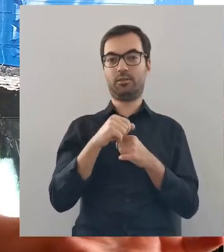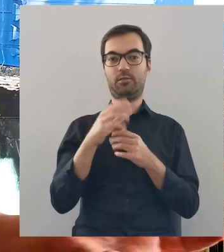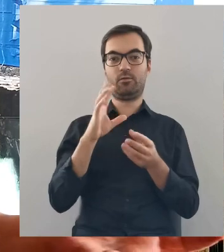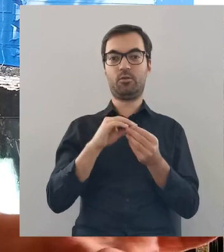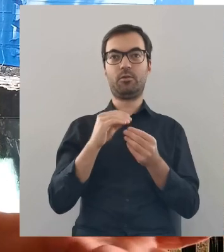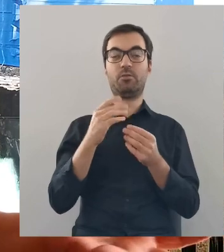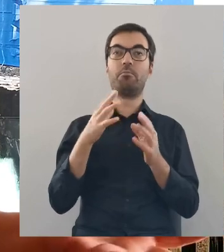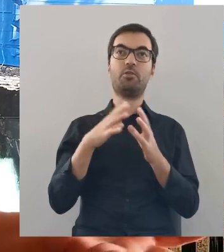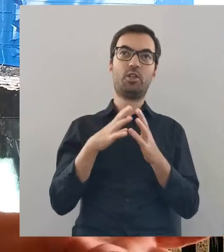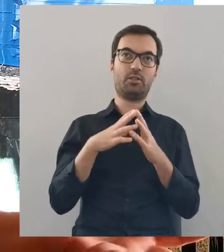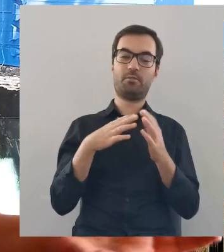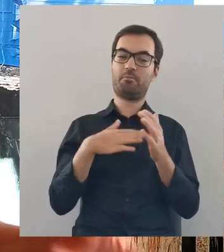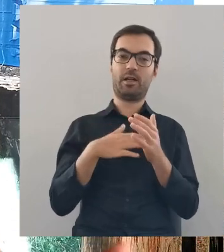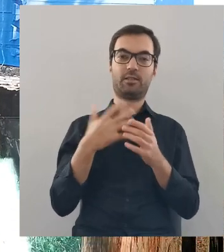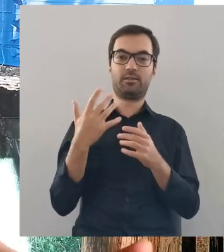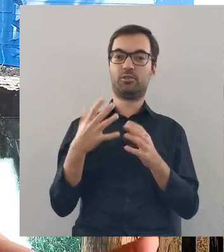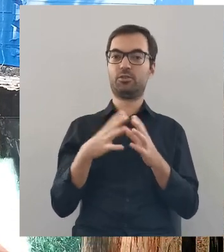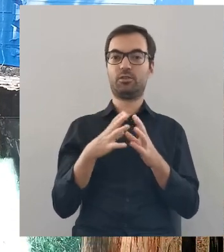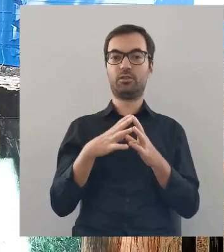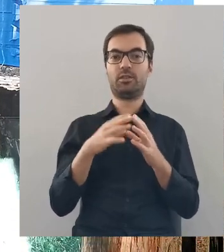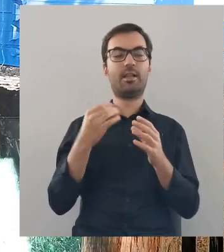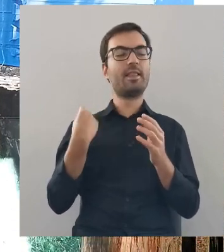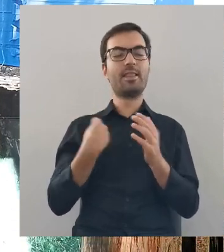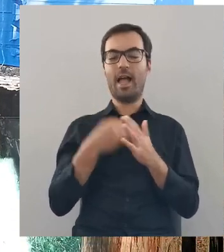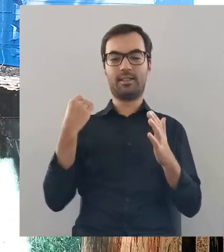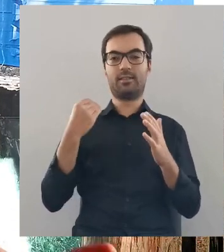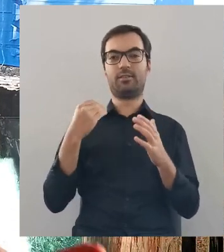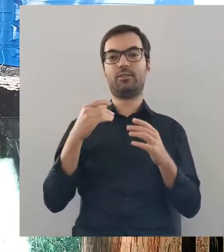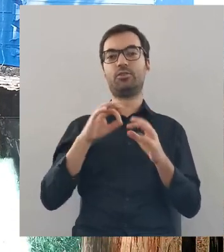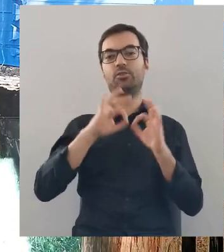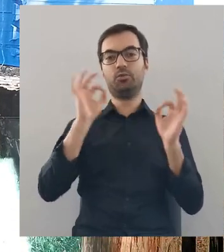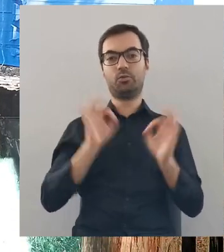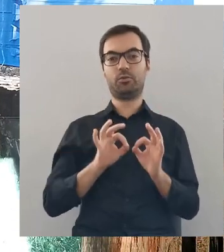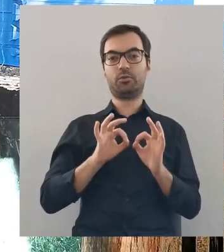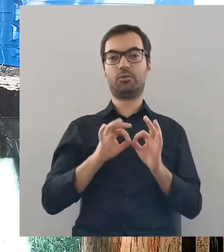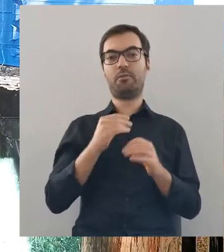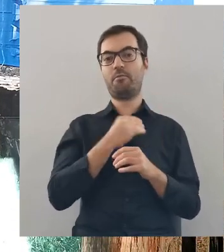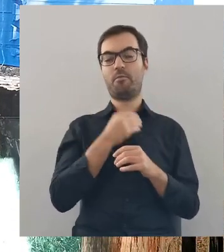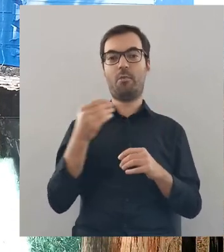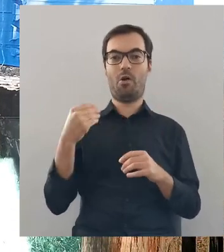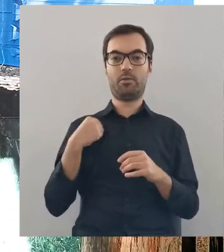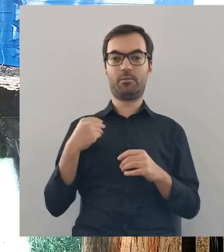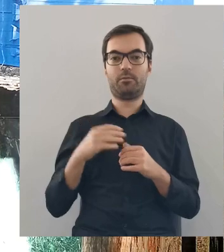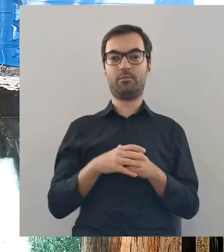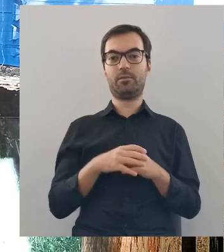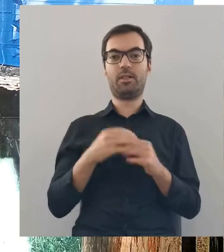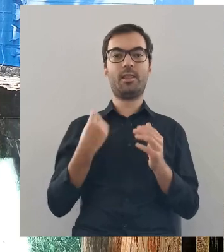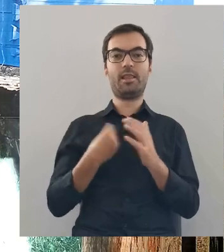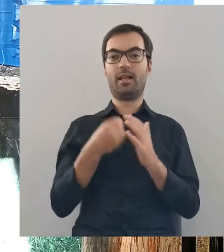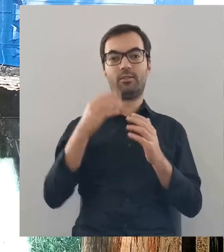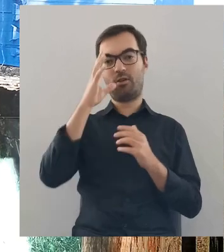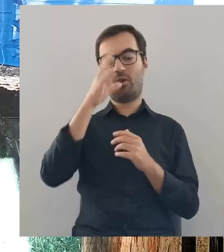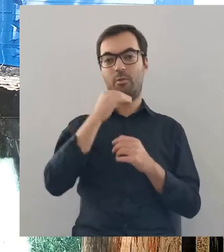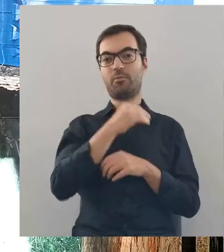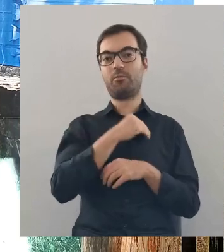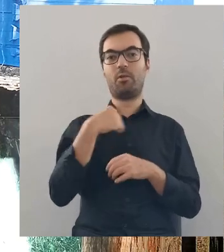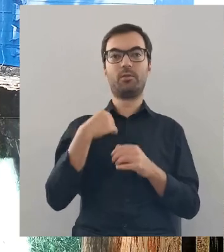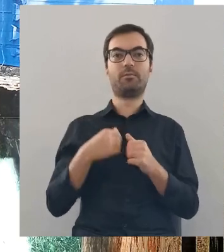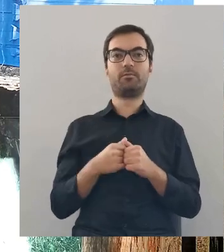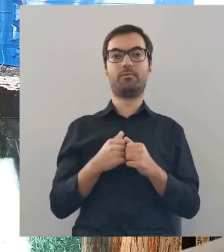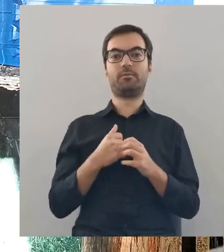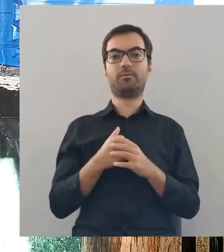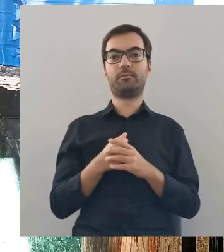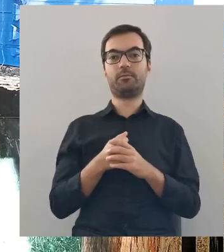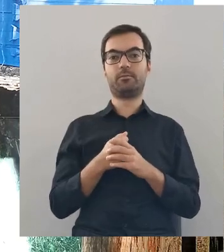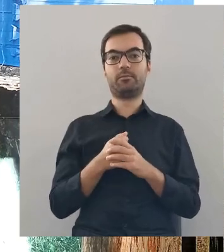pięciu, dosłownie, no dziesięciu maksymalnie, najcenniejszych dzieł sztuki w Polsce, najcenniejszych